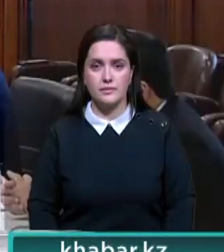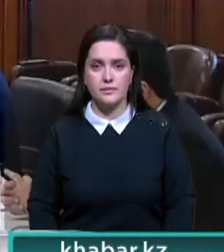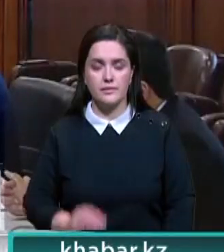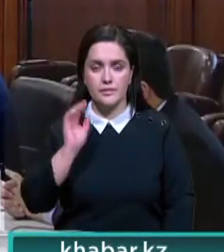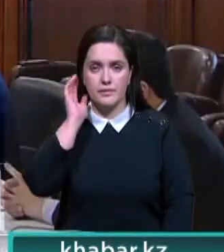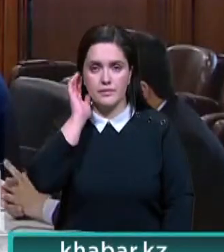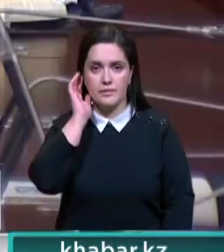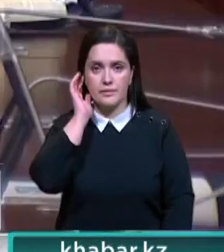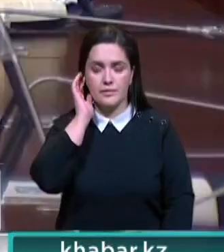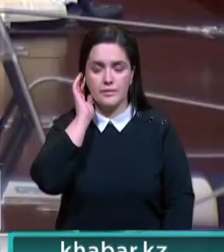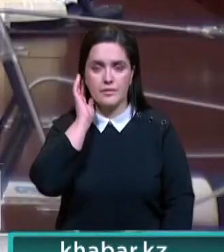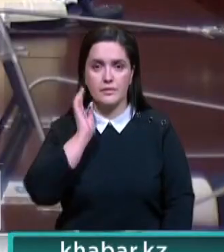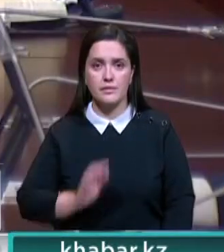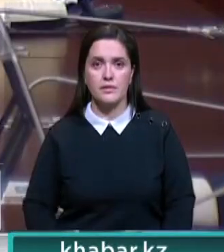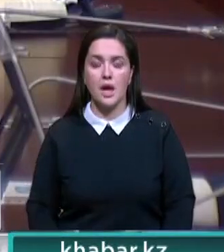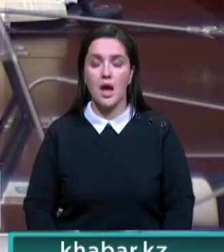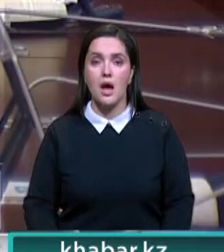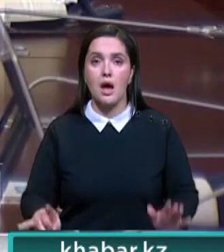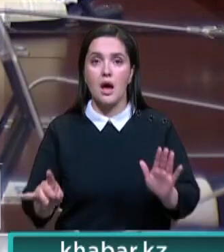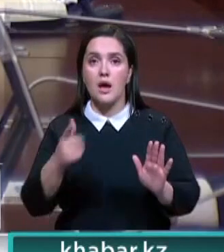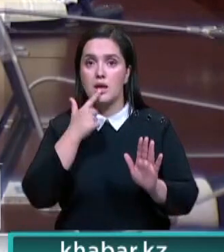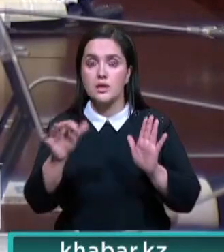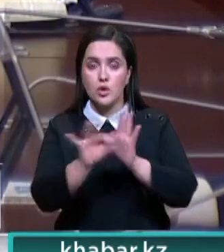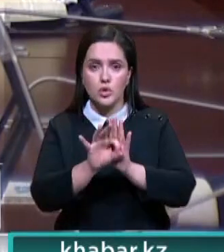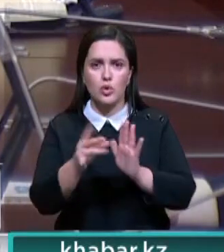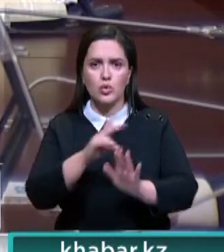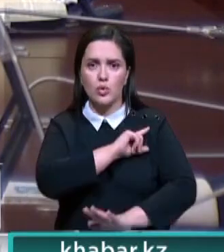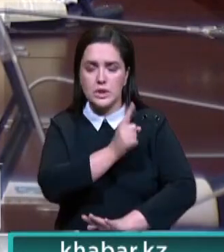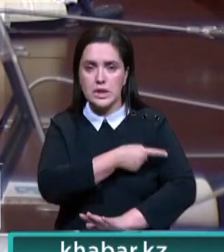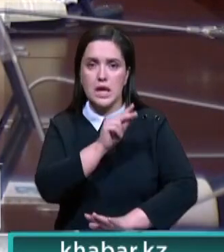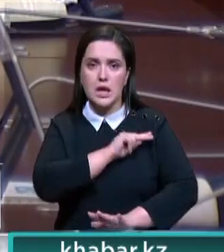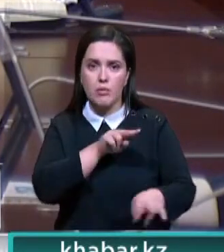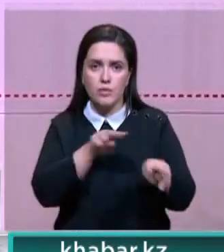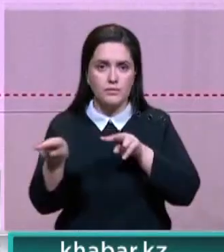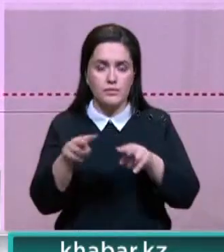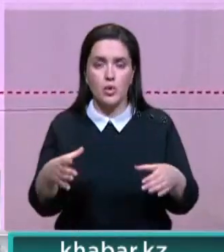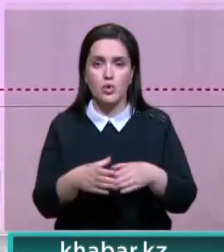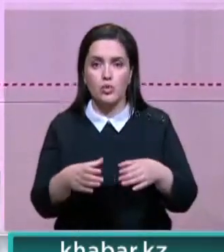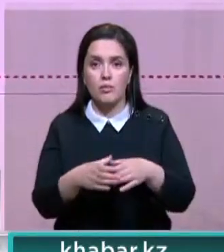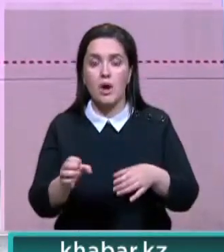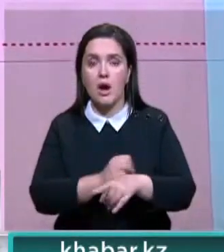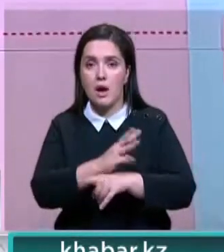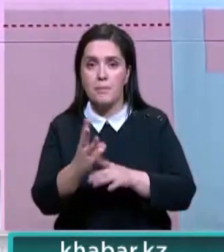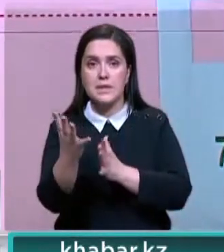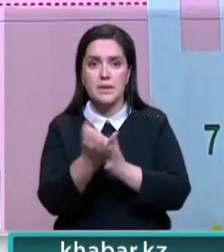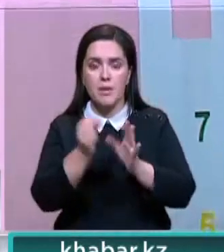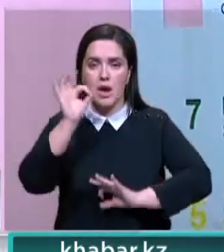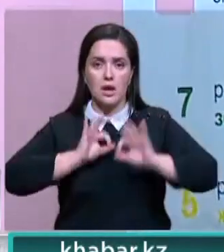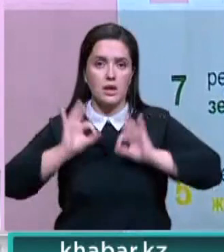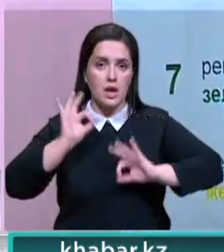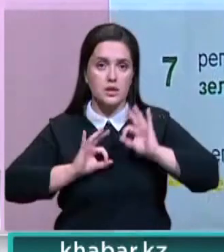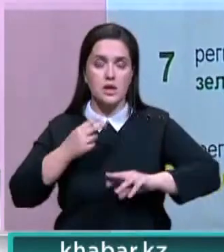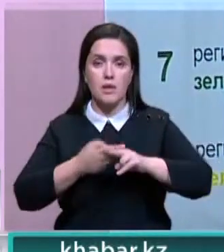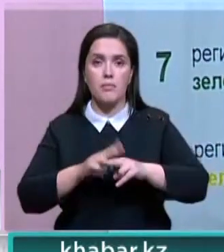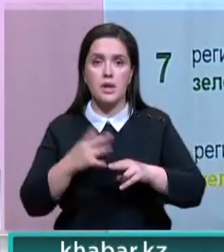Во всех регионах красной зоны необходимо усилить работу мониторинговых групп, обеспечить запас лекарственных средств